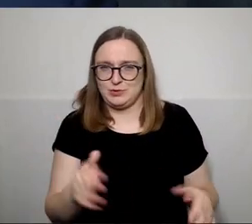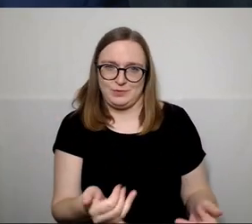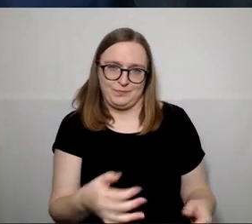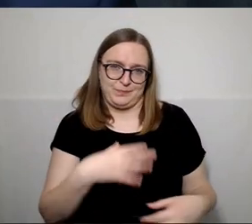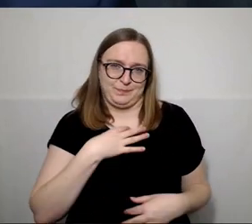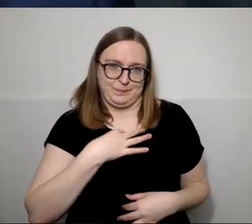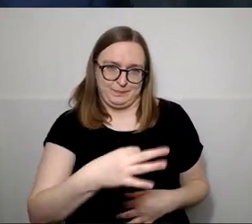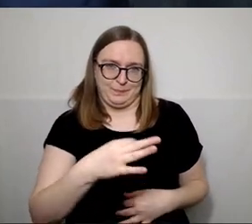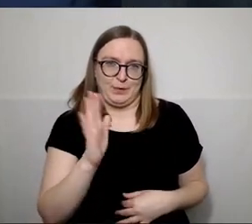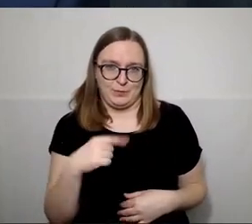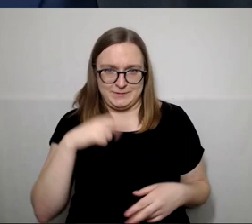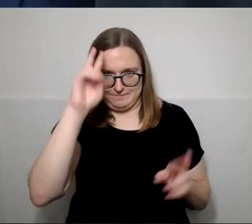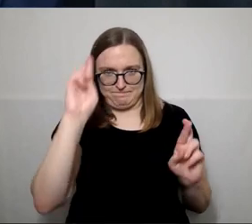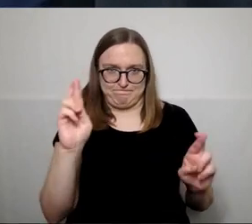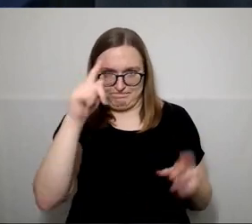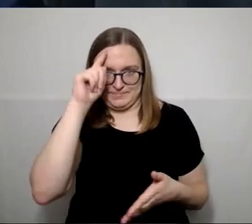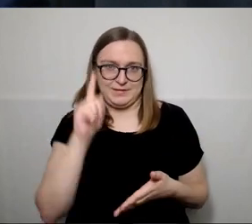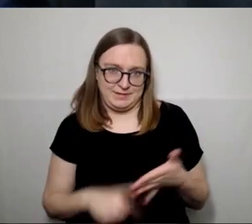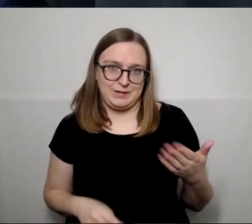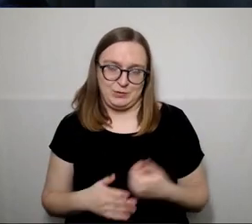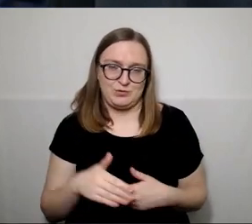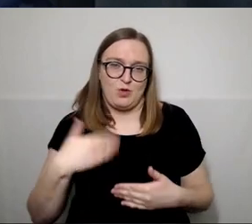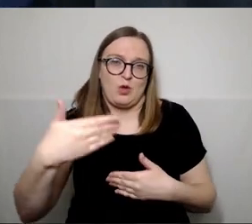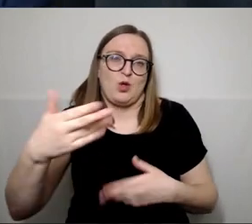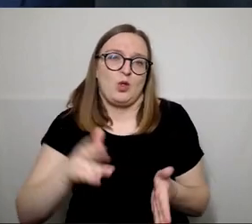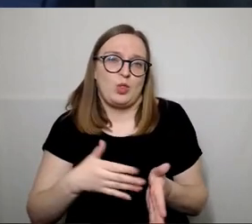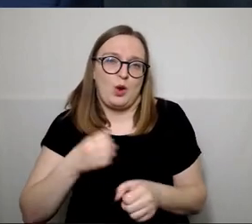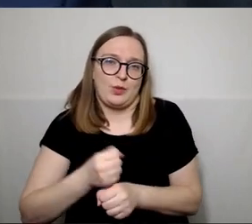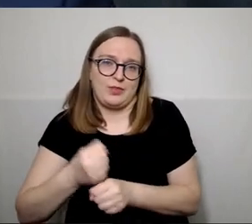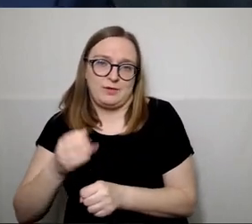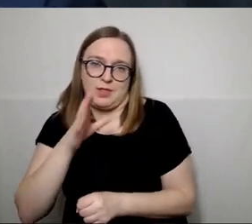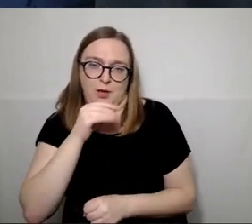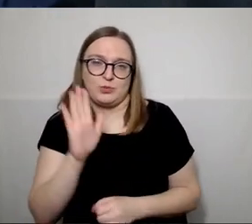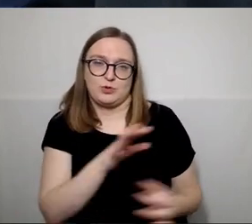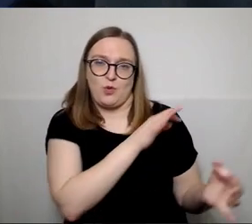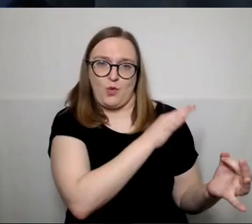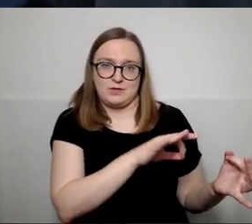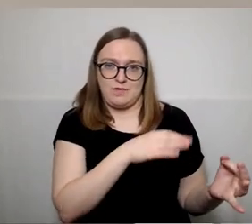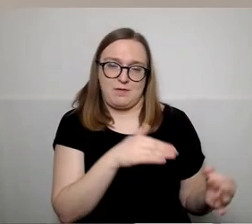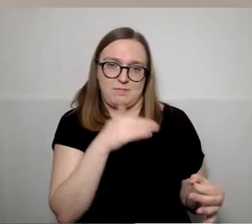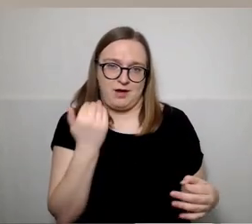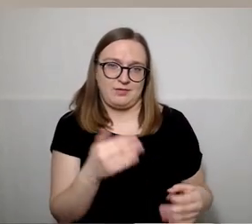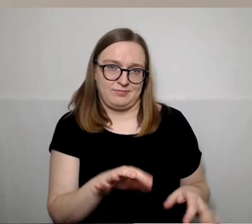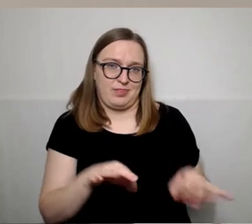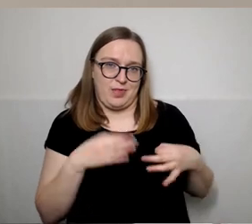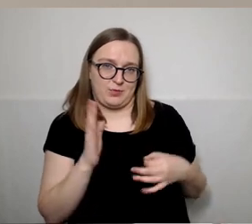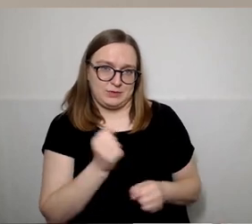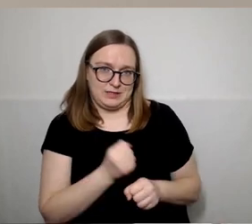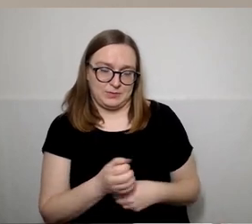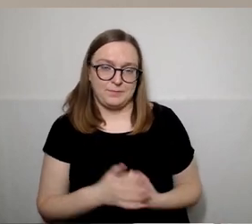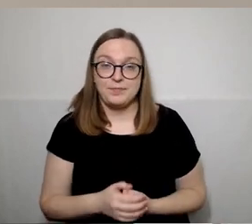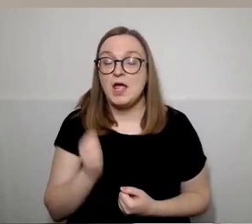prates dirbti taryboj Lietuvos kirkščionim demokratam tevinės saingi. Ačiū, ponia